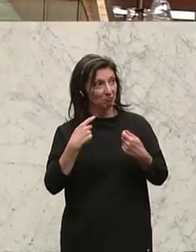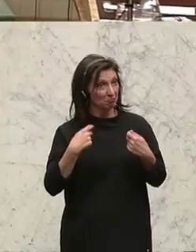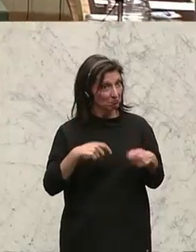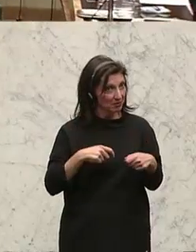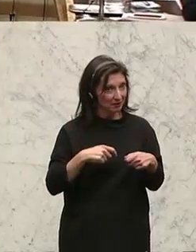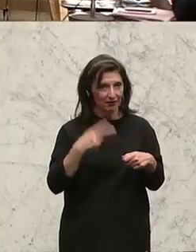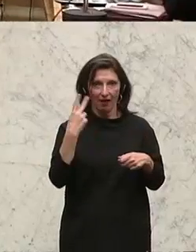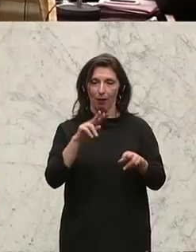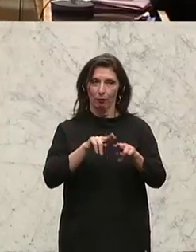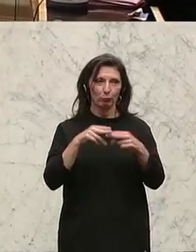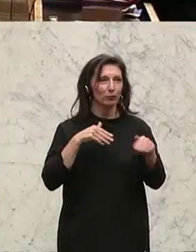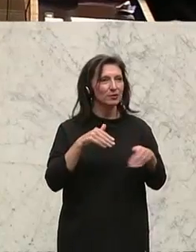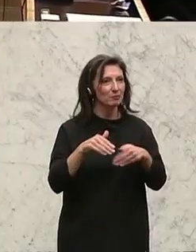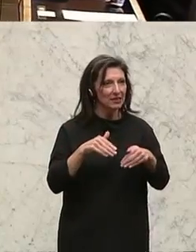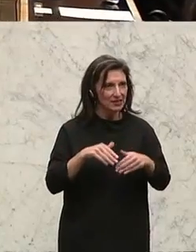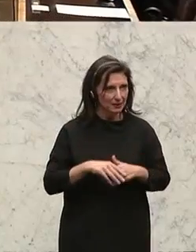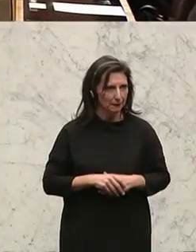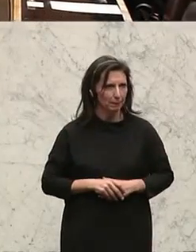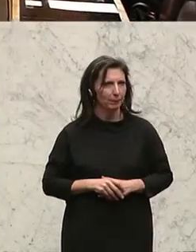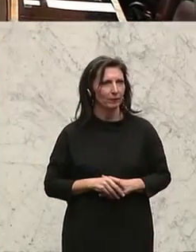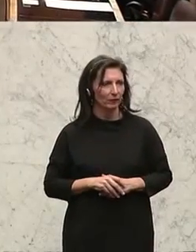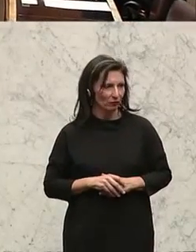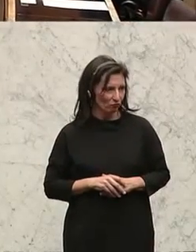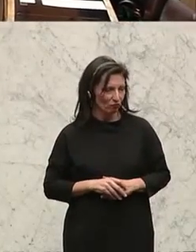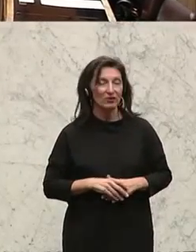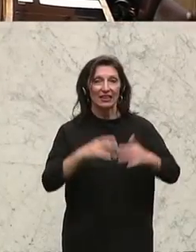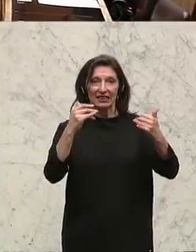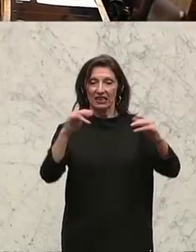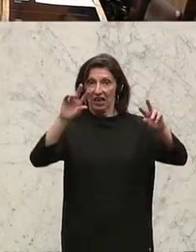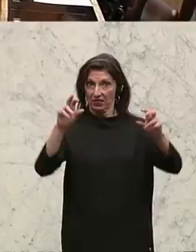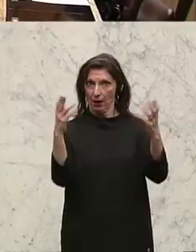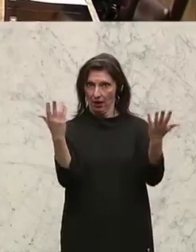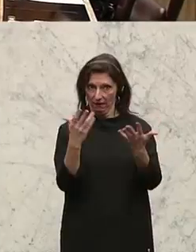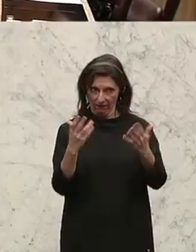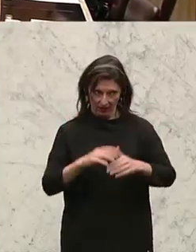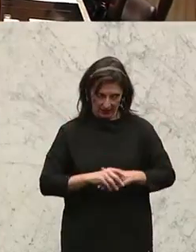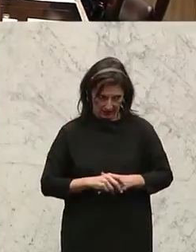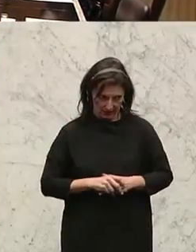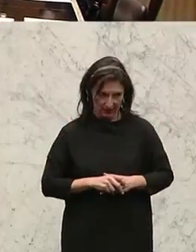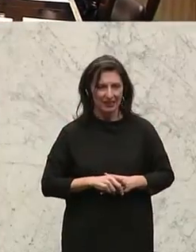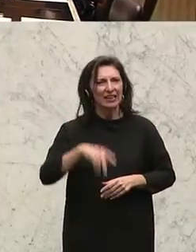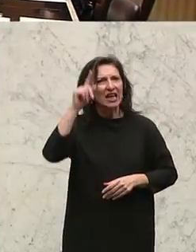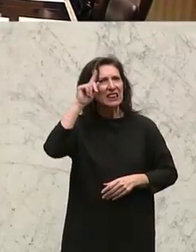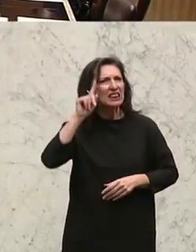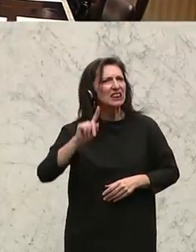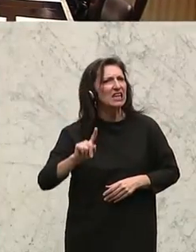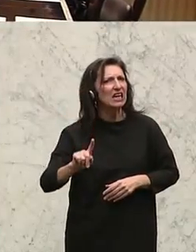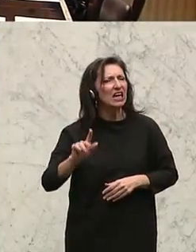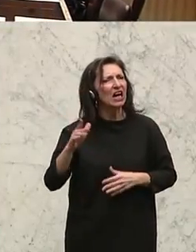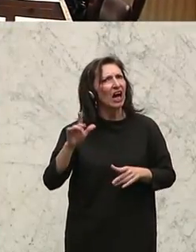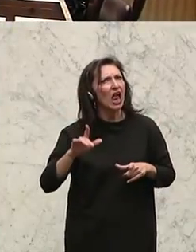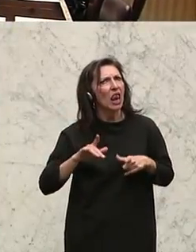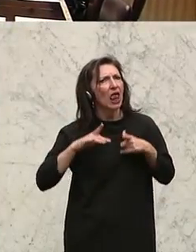Josef Riemer von der FPÖ ist nun am Wort. Ich spreche zum Punkt, ja, Tiere sind mit Empfindsamkeit ausgestattete,